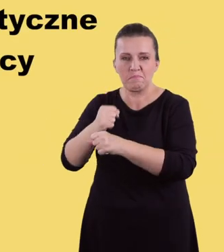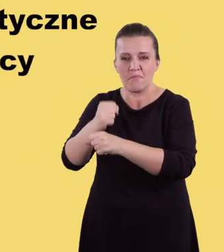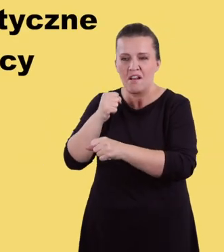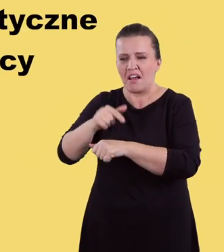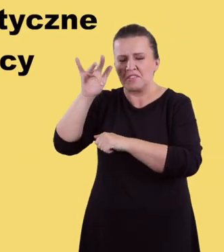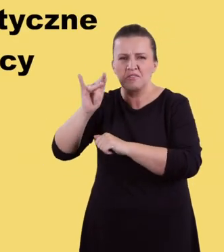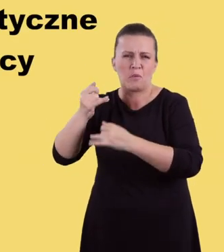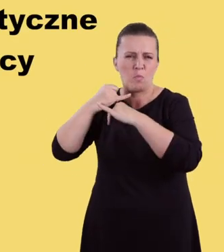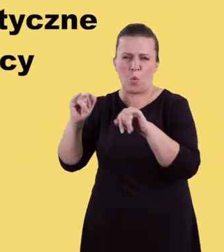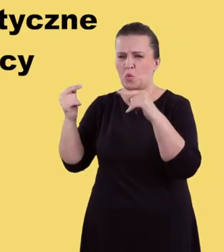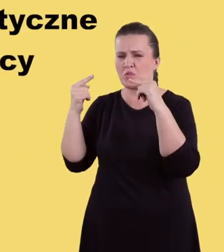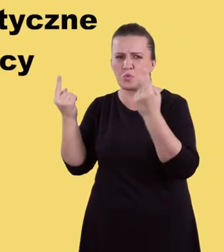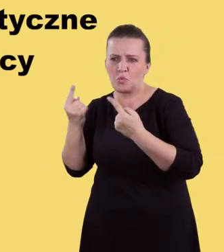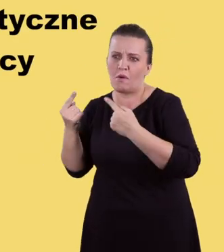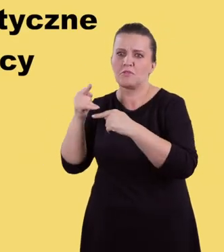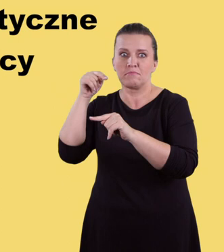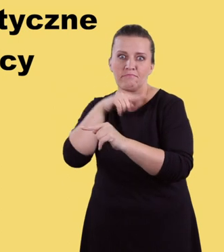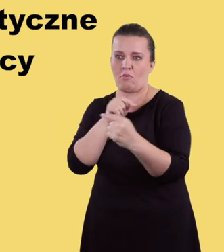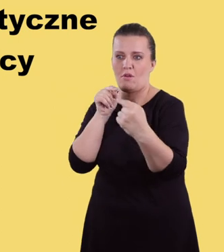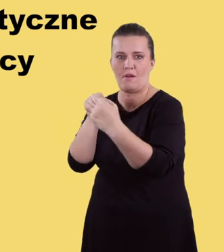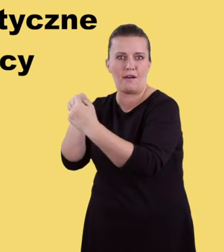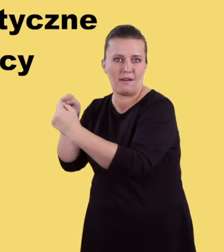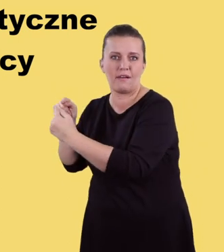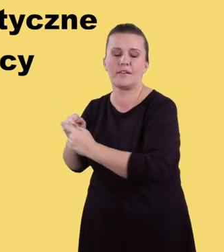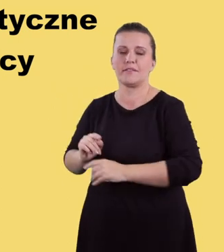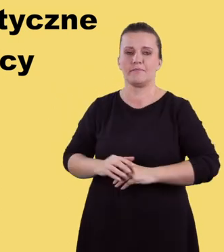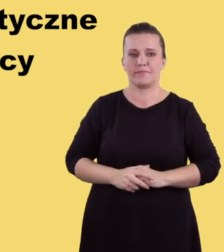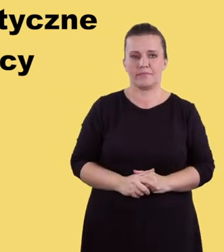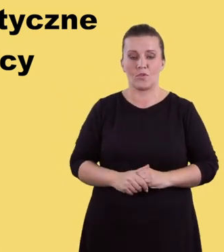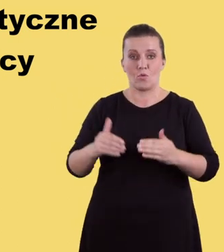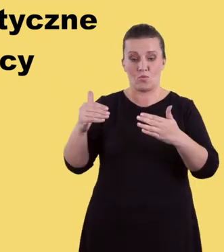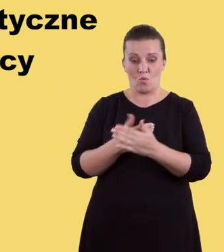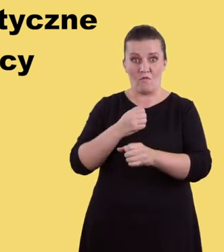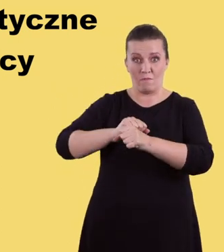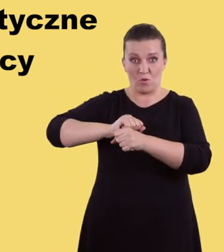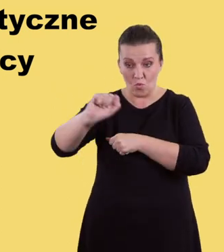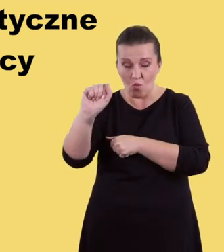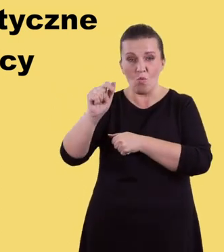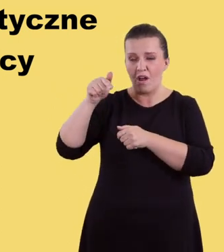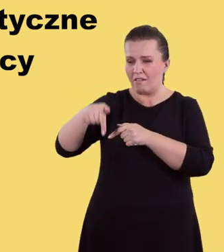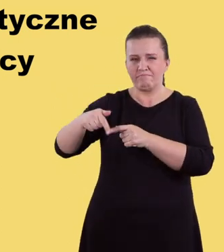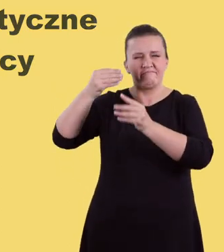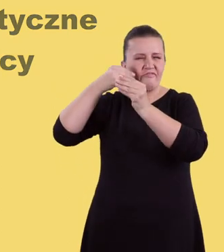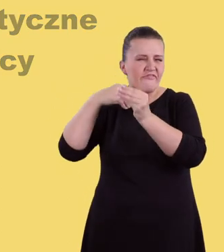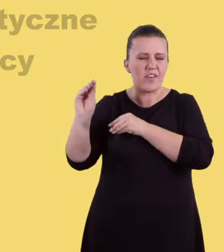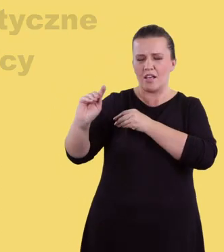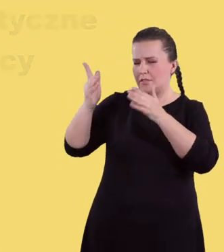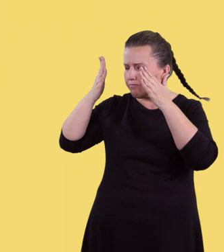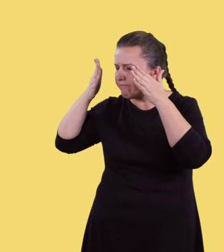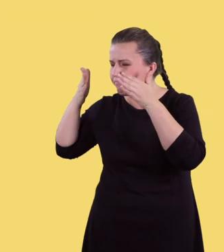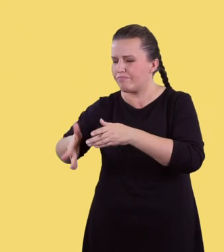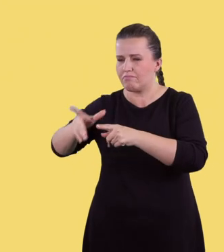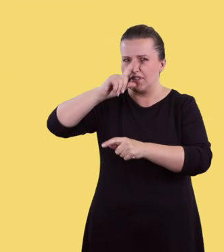umiejętności umożliwiające im elastyczne funkcjonowanie na rynku pracy. W egzaminie maturalnym od 2015